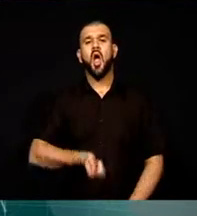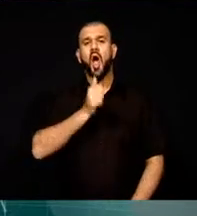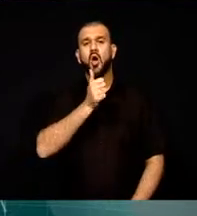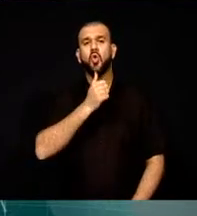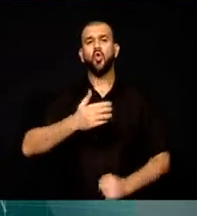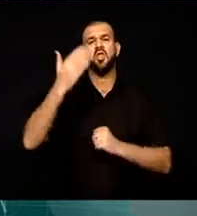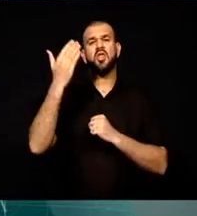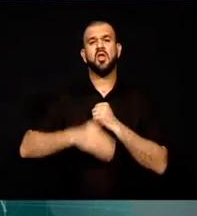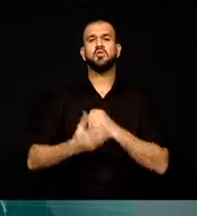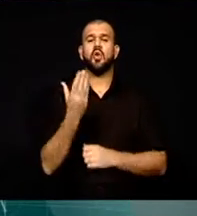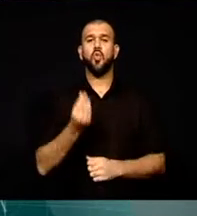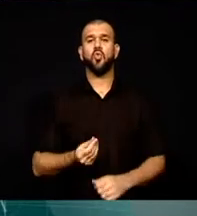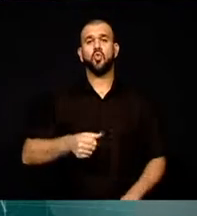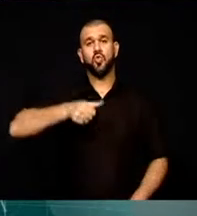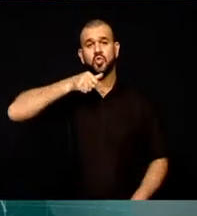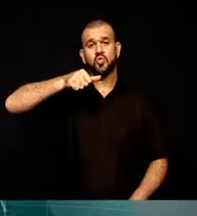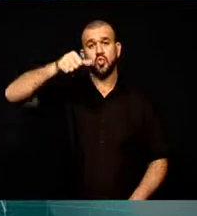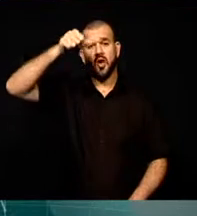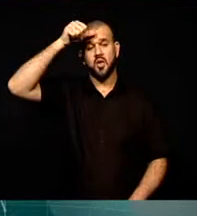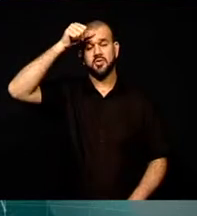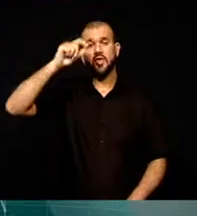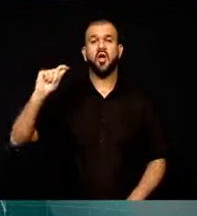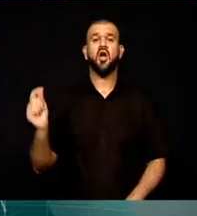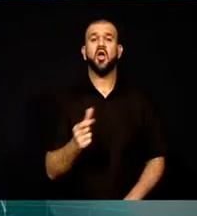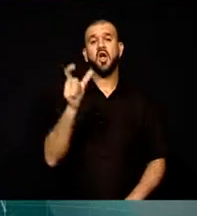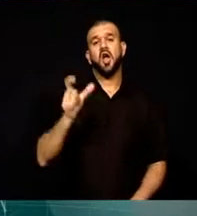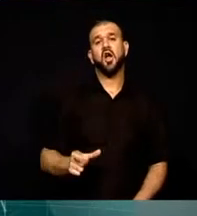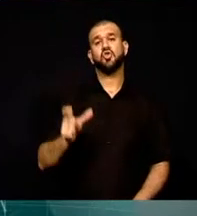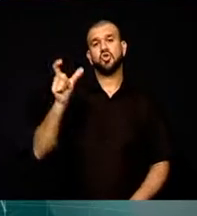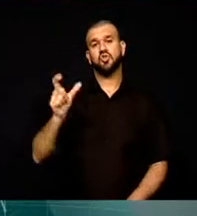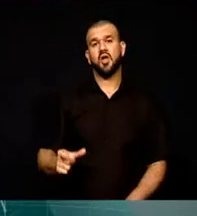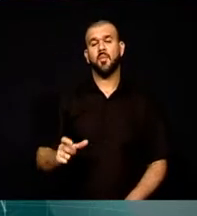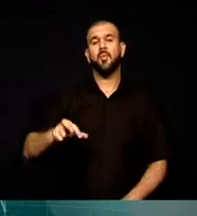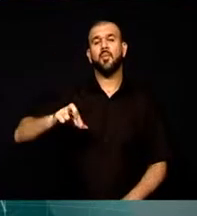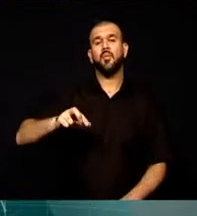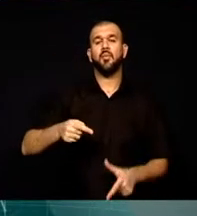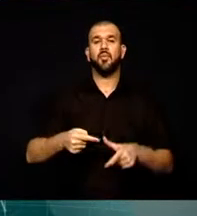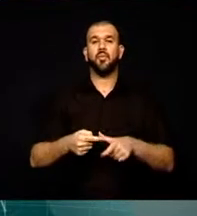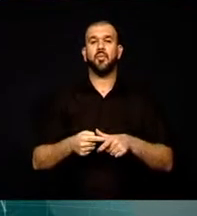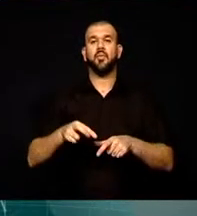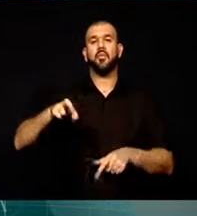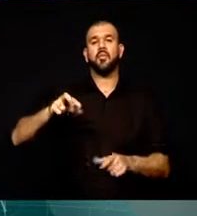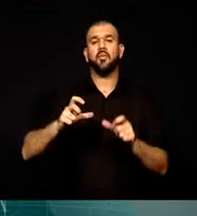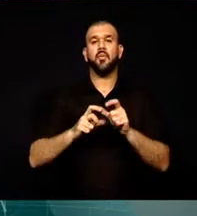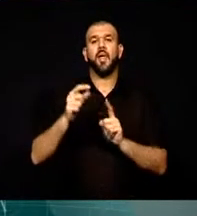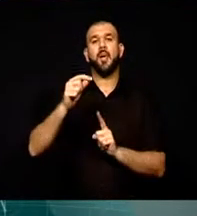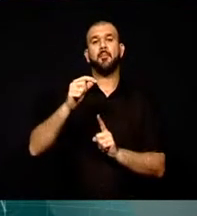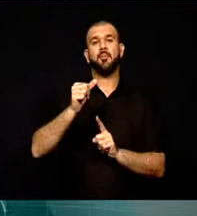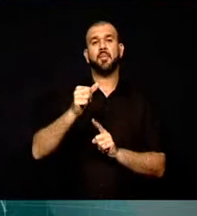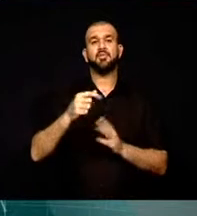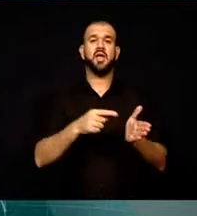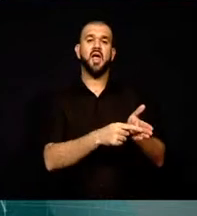Alkolün yasak olduğu Suudi Arabistan'da kaçakçılar, Pepsi etiketleriyle